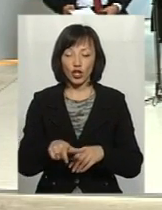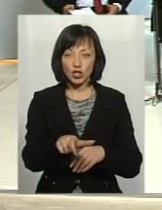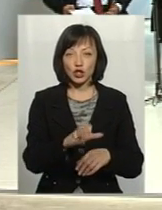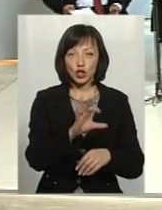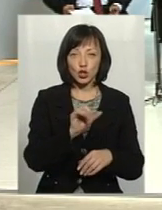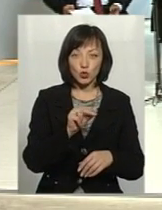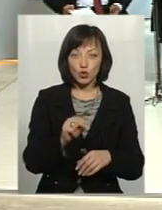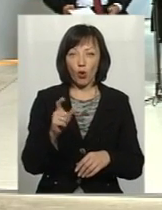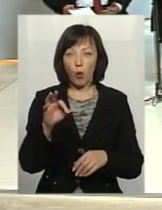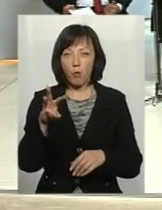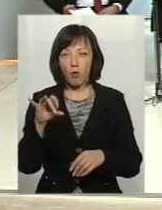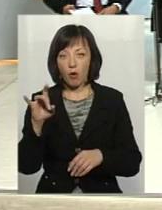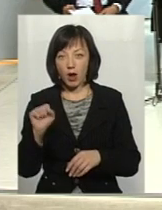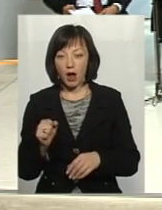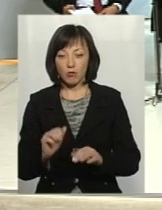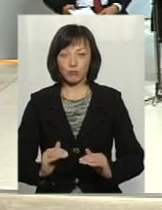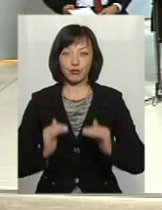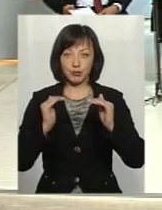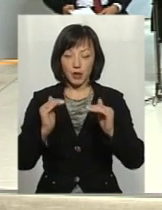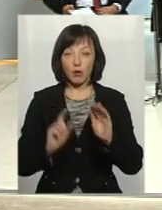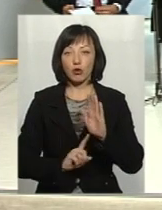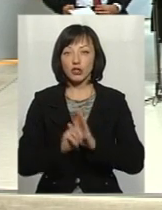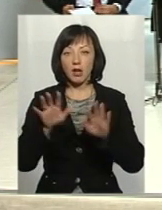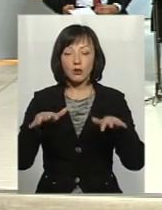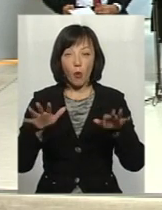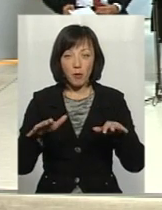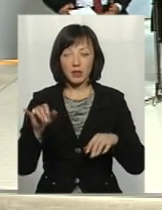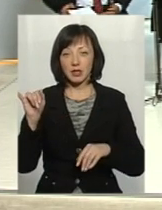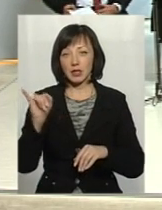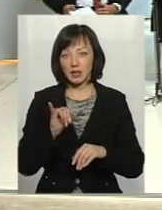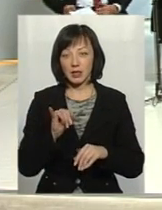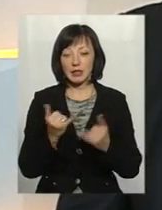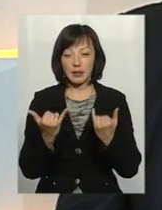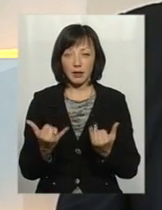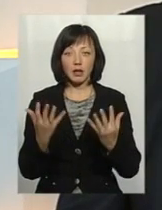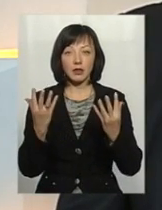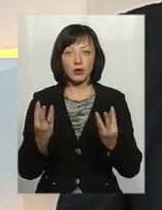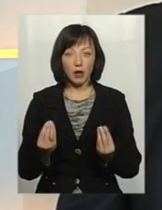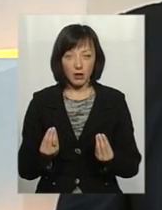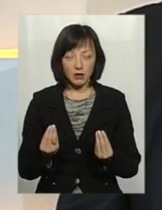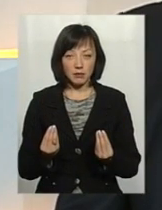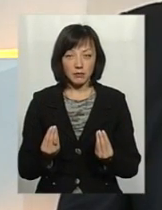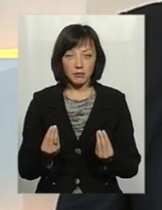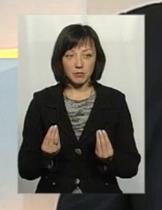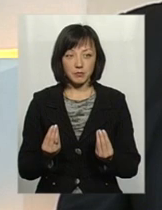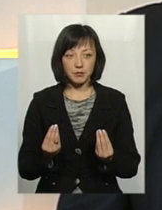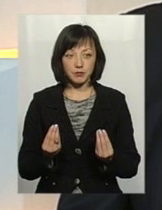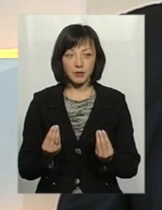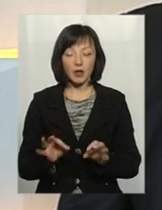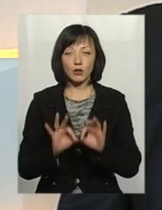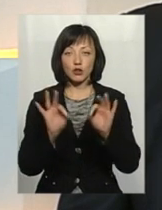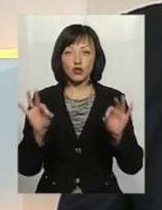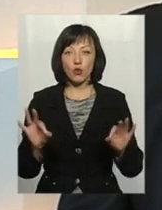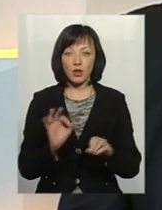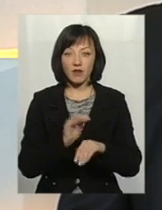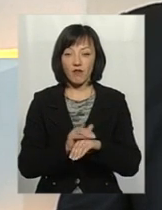Случаї, у морі більше, тому що почалися осенні опади і на даний час, до речі, жодних